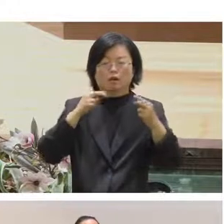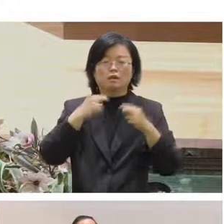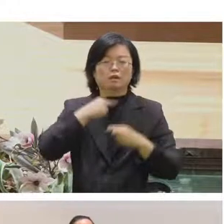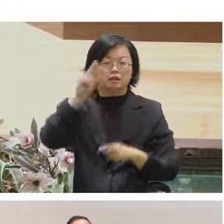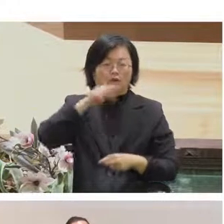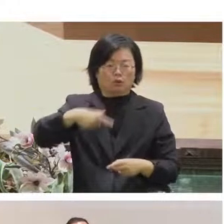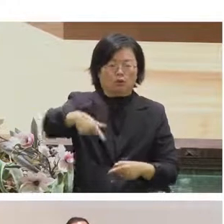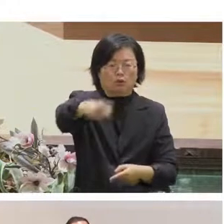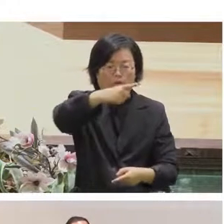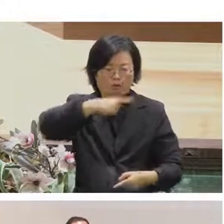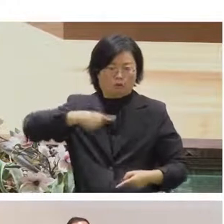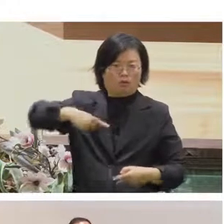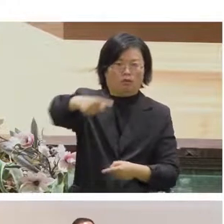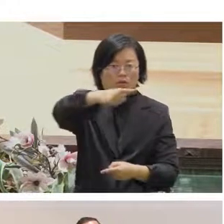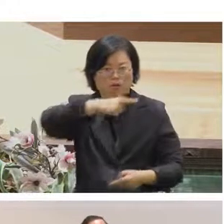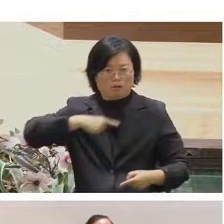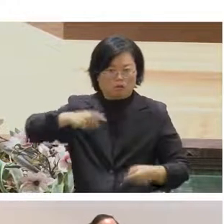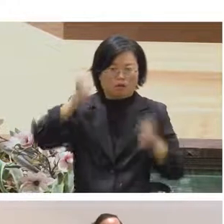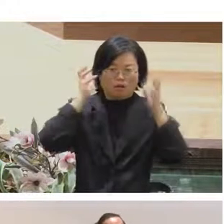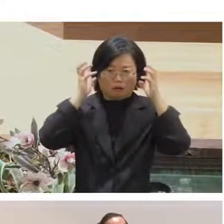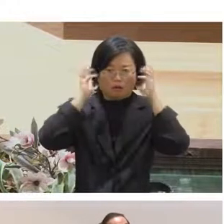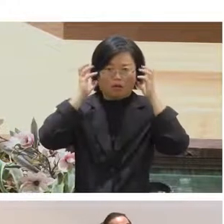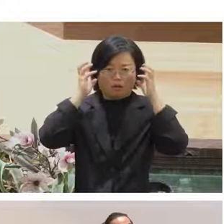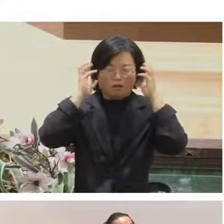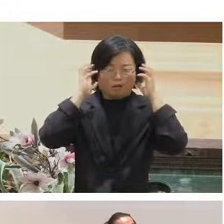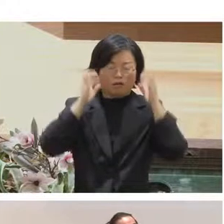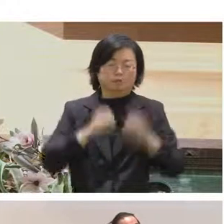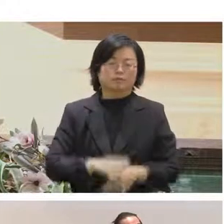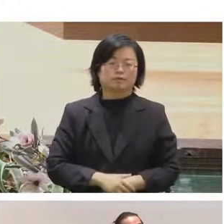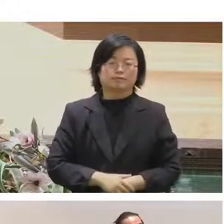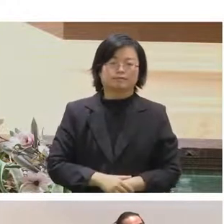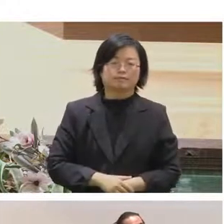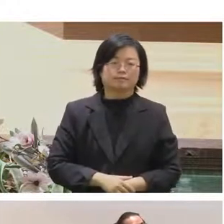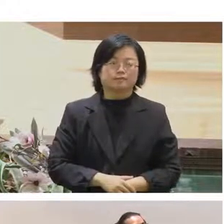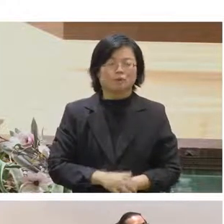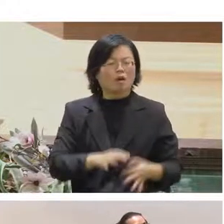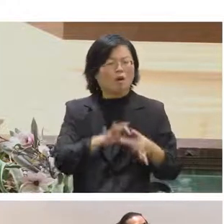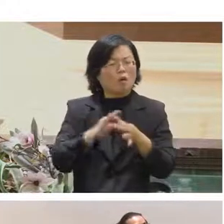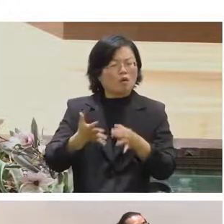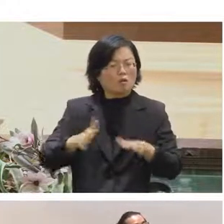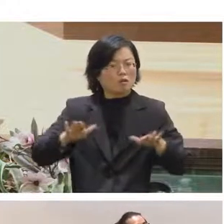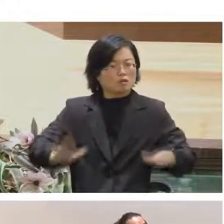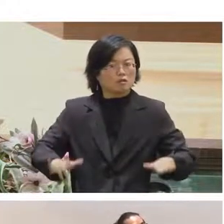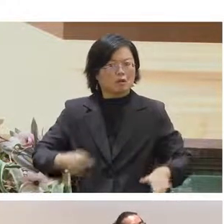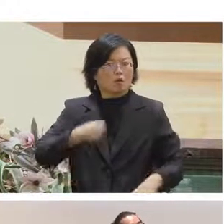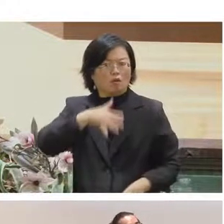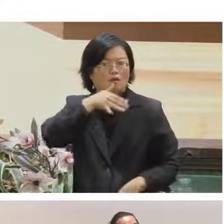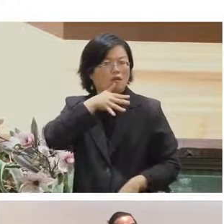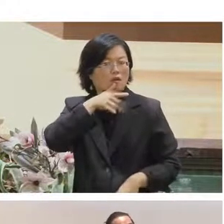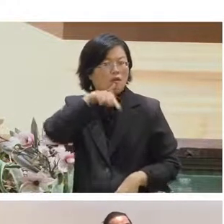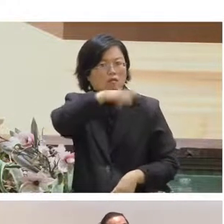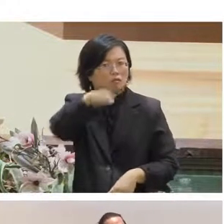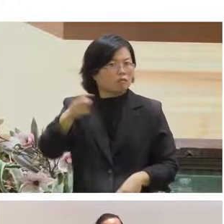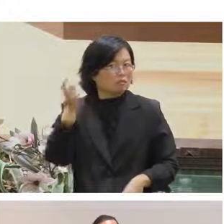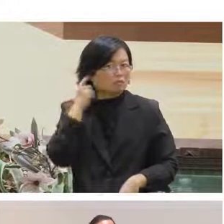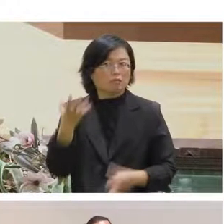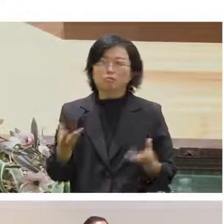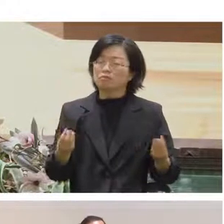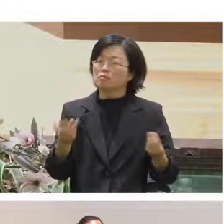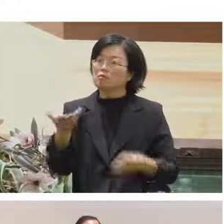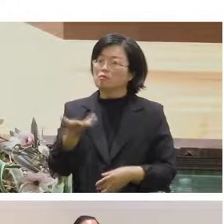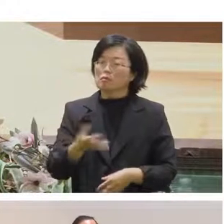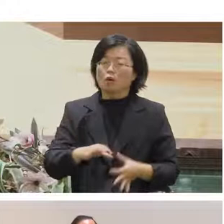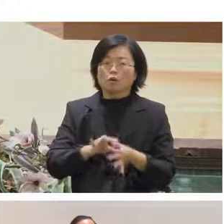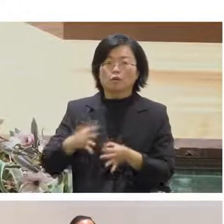就會開始變得越來越恐怖這樣那為什麼你可以想一下那為什麼我現在講的時候就不會呢那是因為這支麥克風